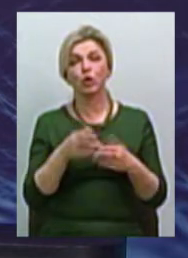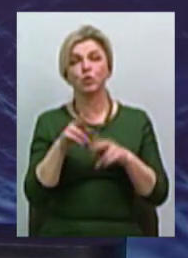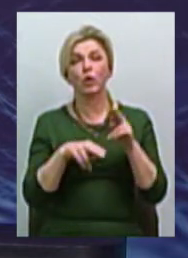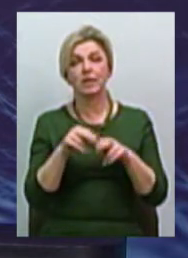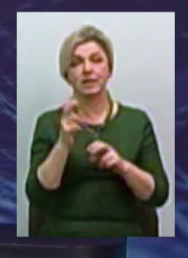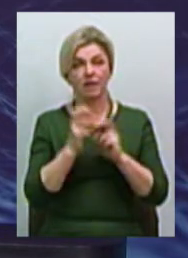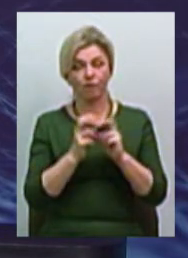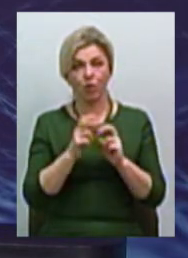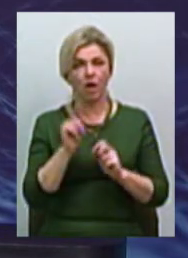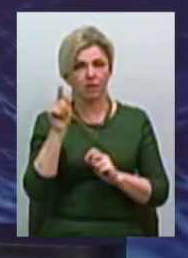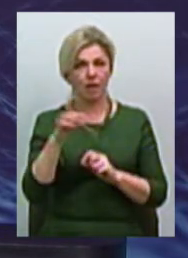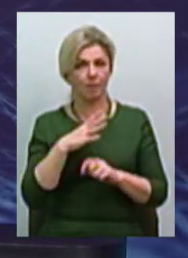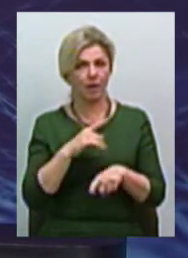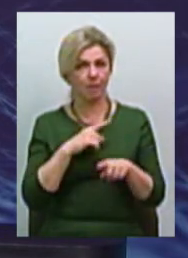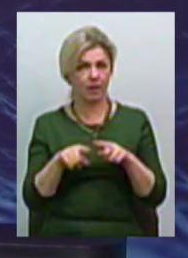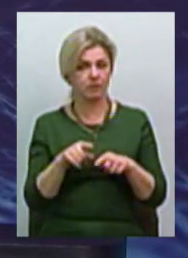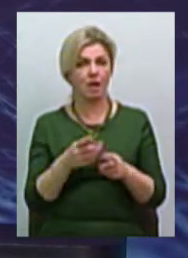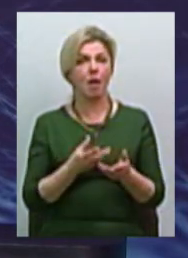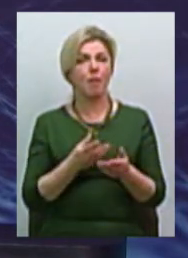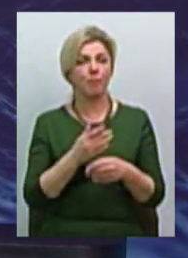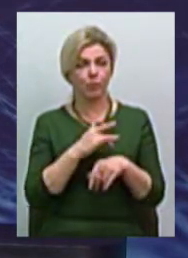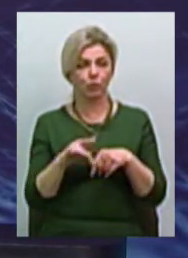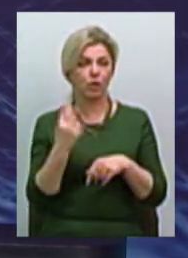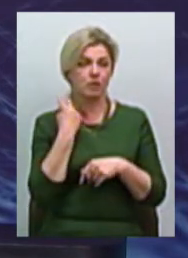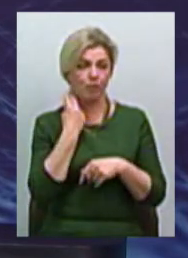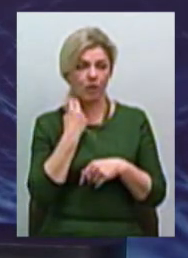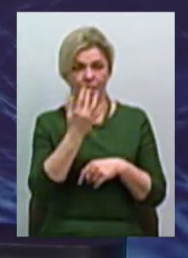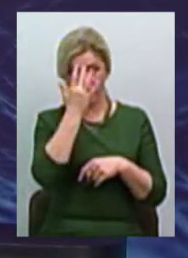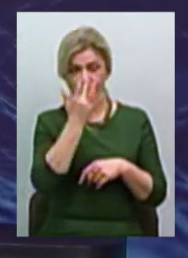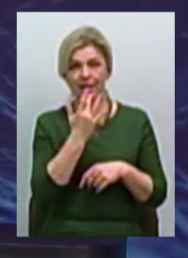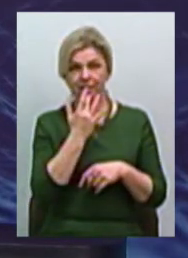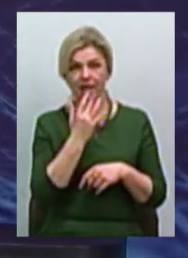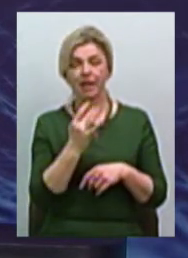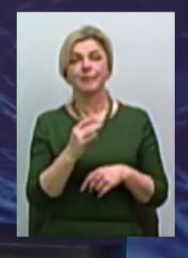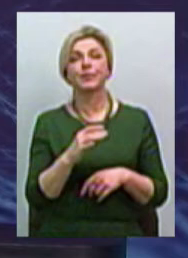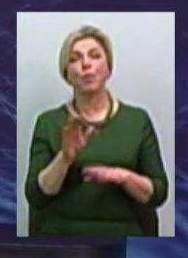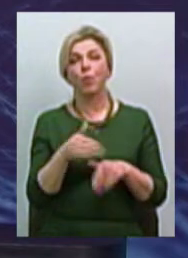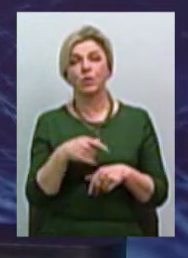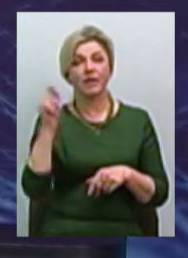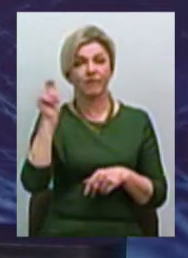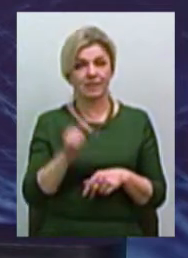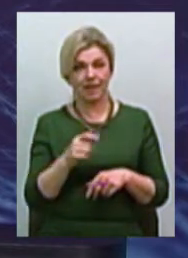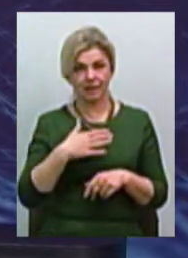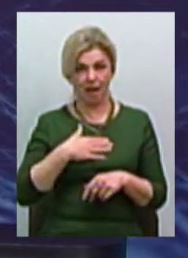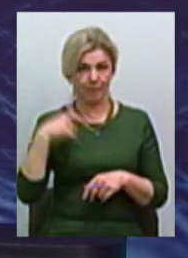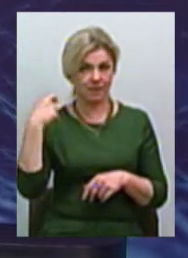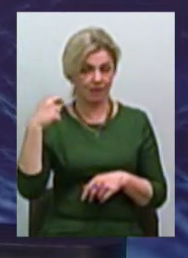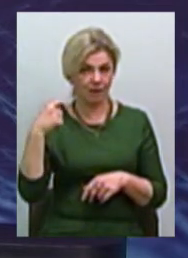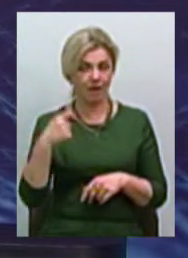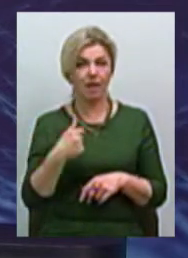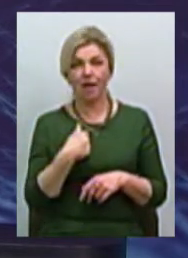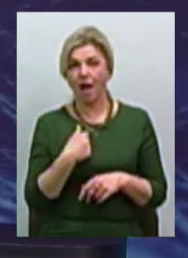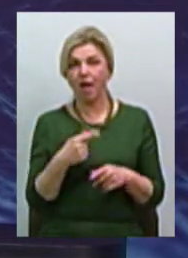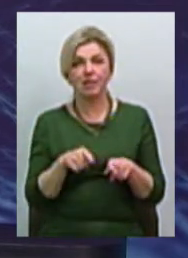відбулося таке швидке погашення заборгованості. Було в липні, після визиту нашого президента. Я ще